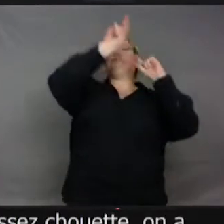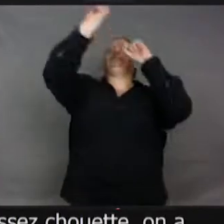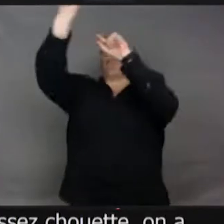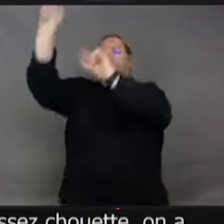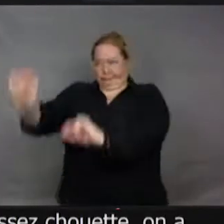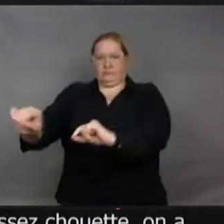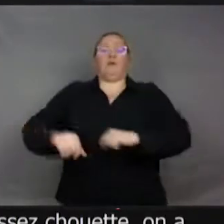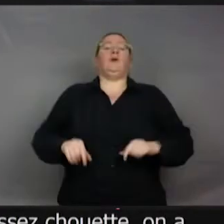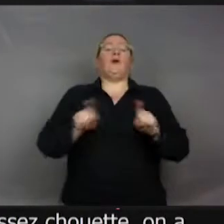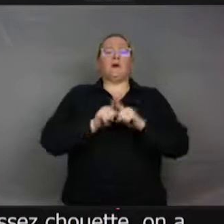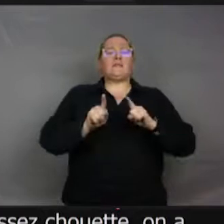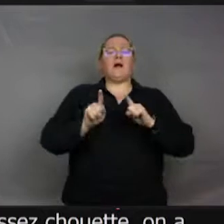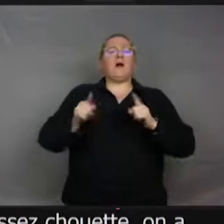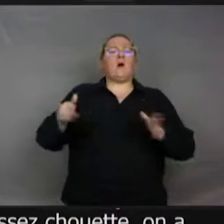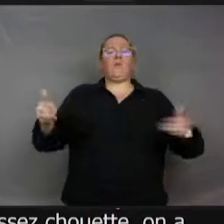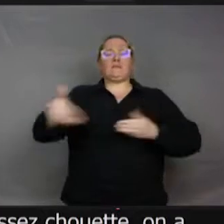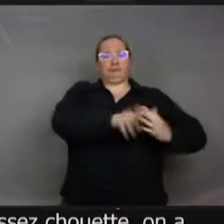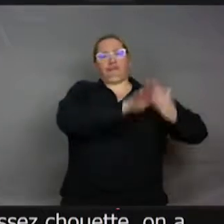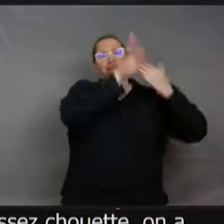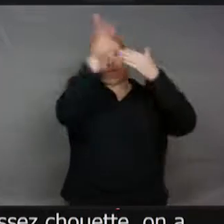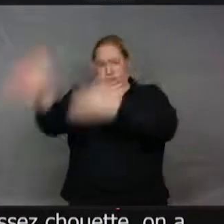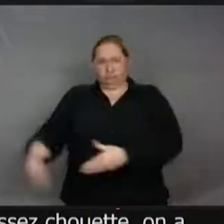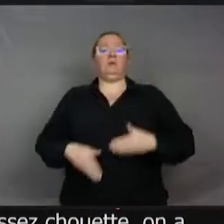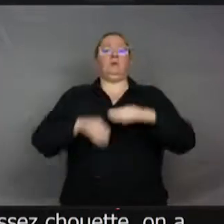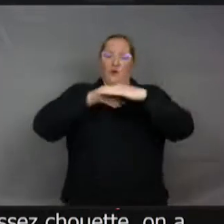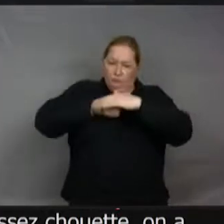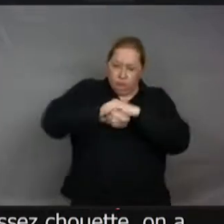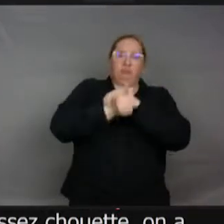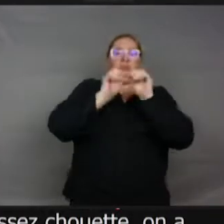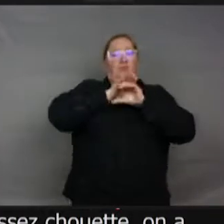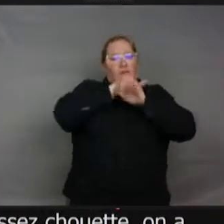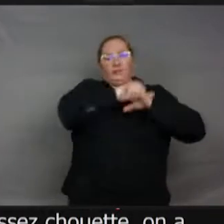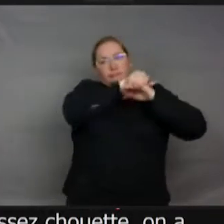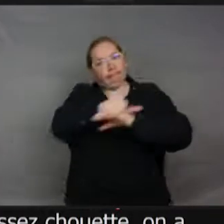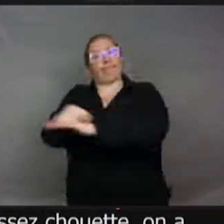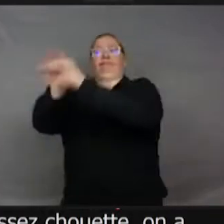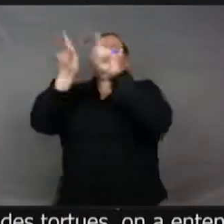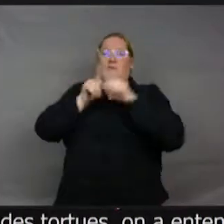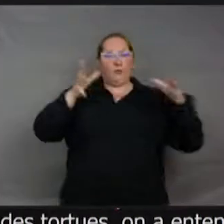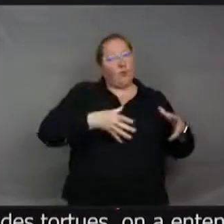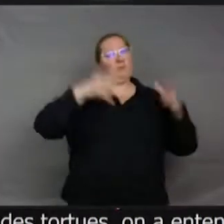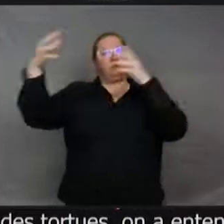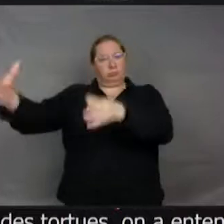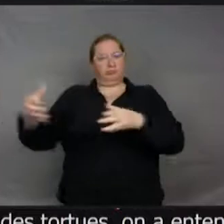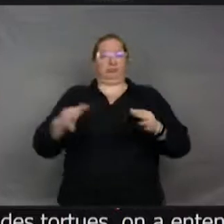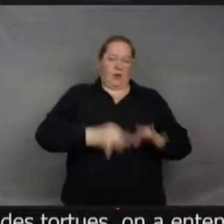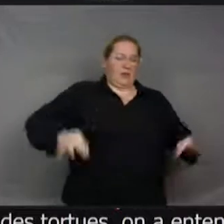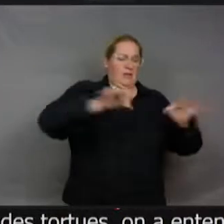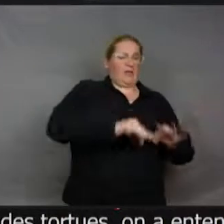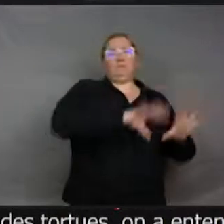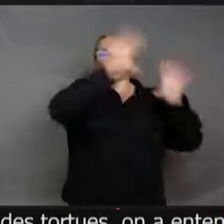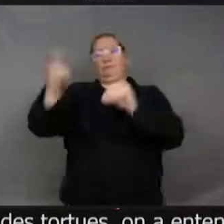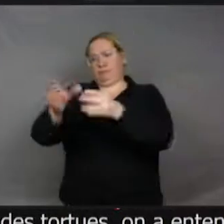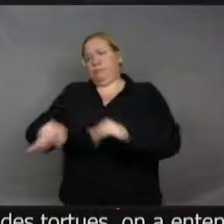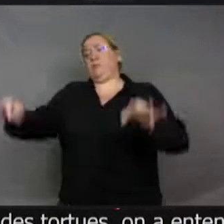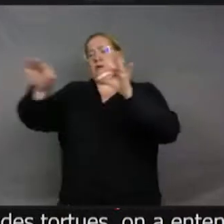des poissons, des tortues. On a entendu parler autour de nous des migrations de crapauds, par exemple, avec